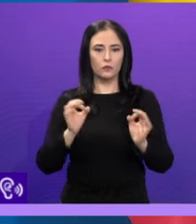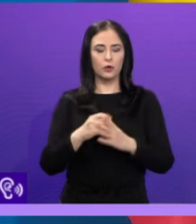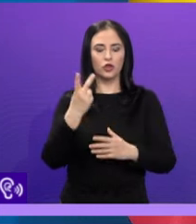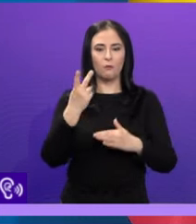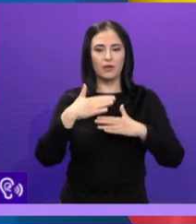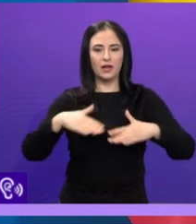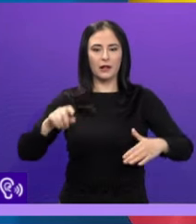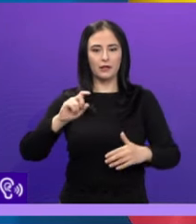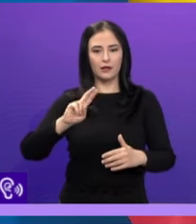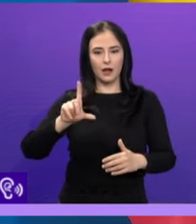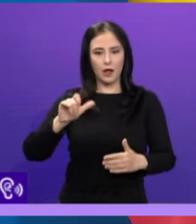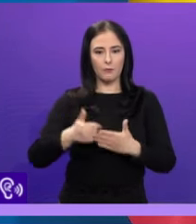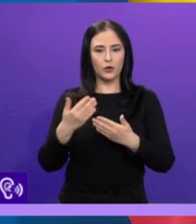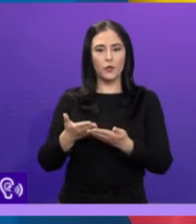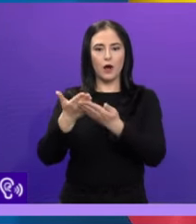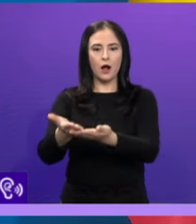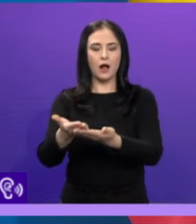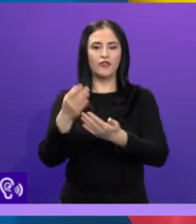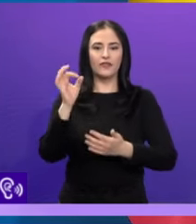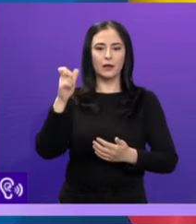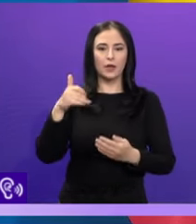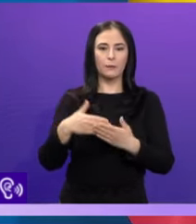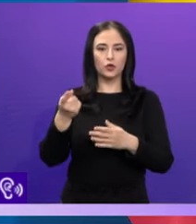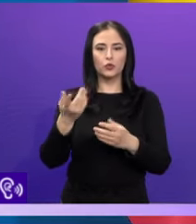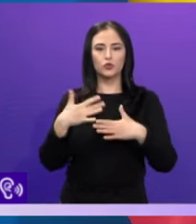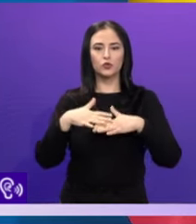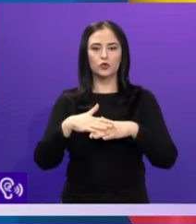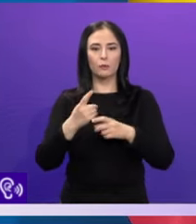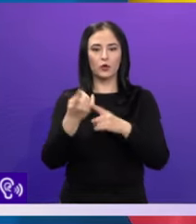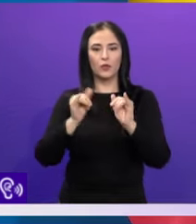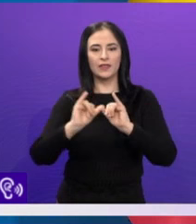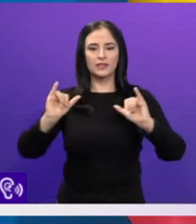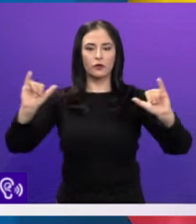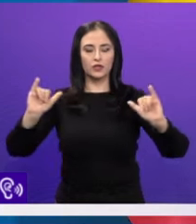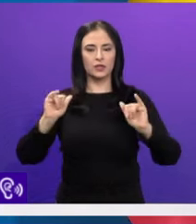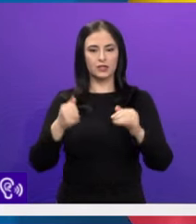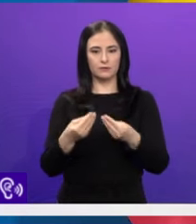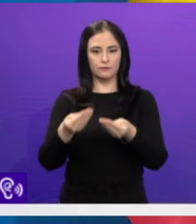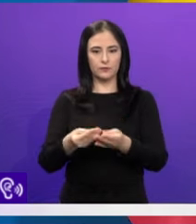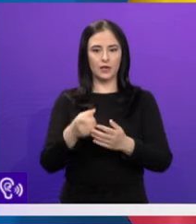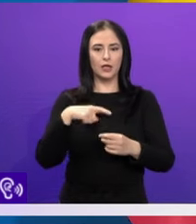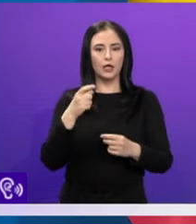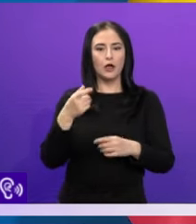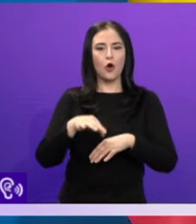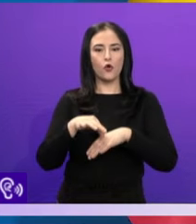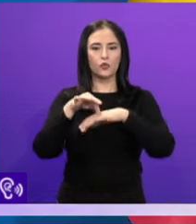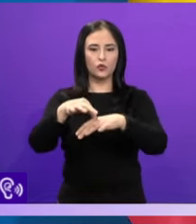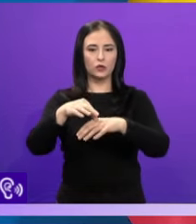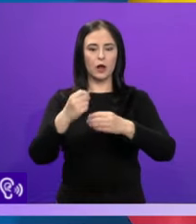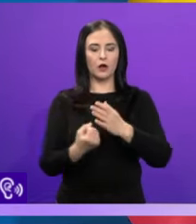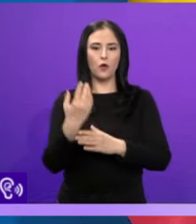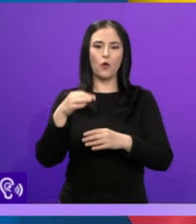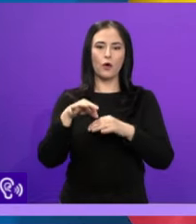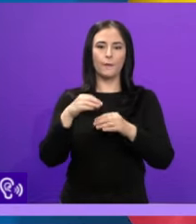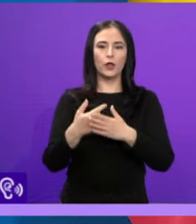miliarde de lei vor ajunge la fermierii din sectorul vegetal și zootehnic, în contul cererilor depuse